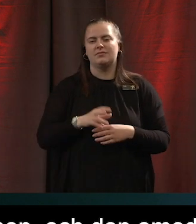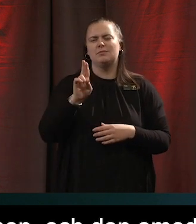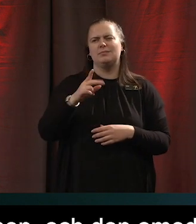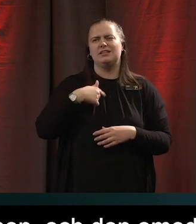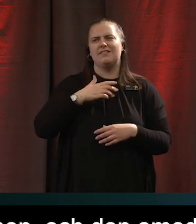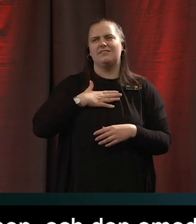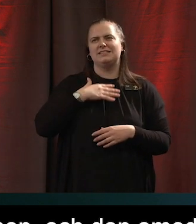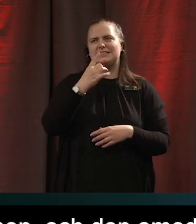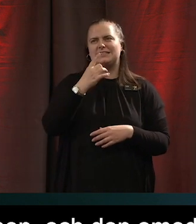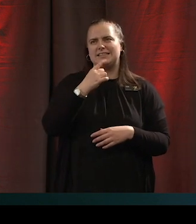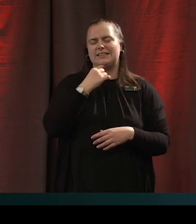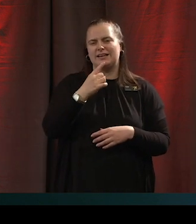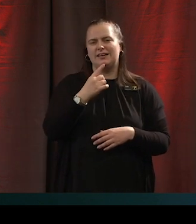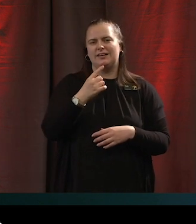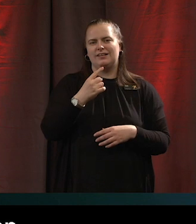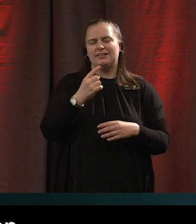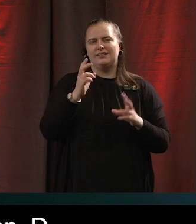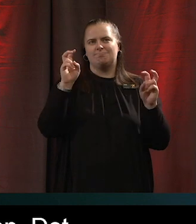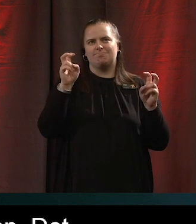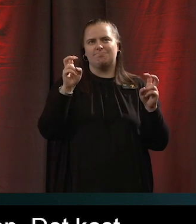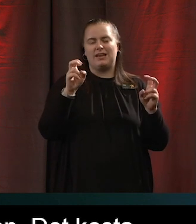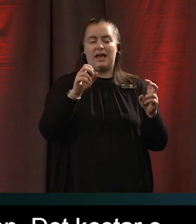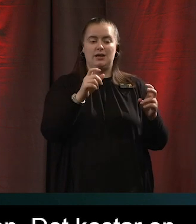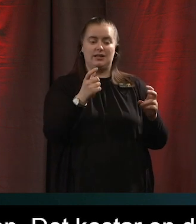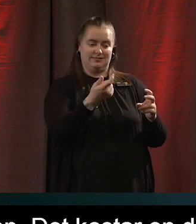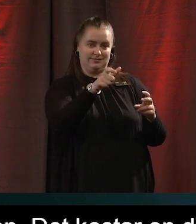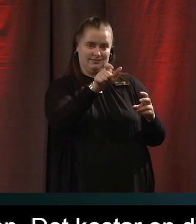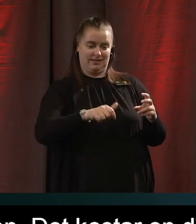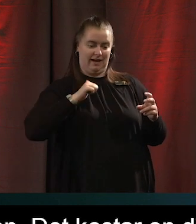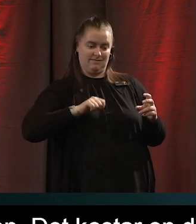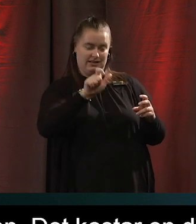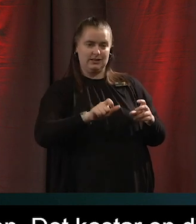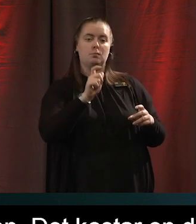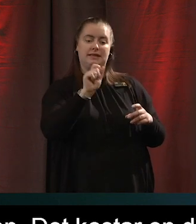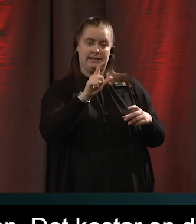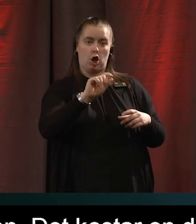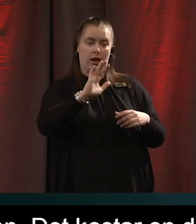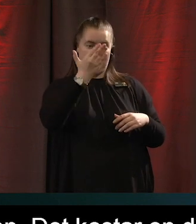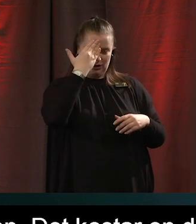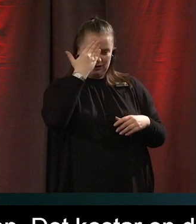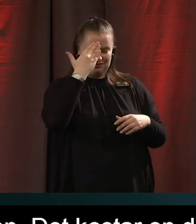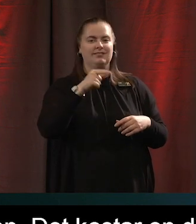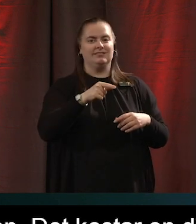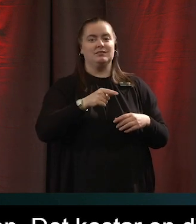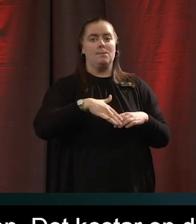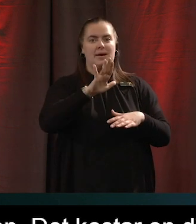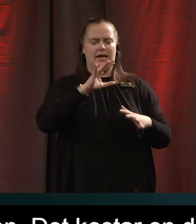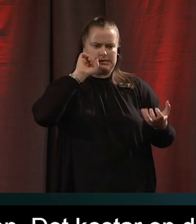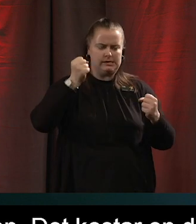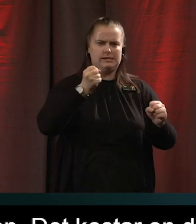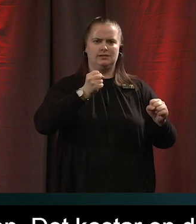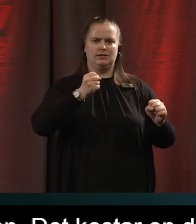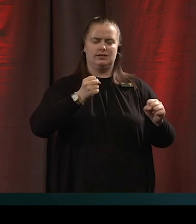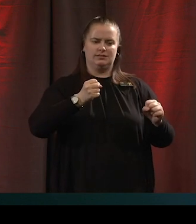det kostar nog en erfaren eller digitalt erfaren med form av frustration och ilska när ett sånt här system bara